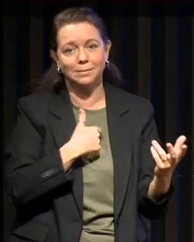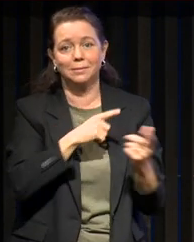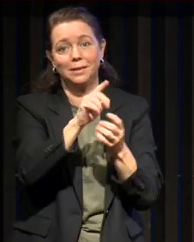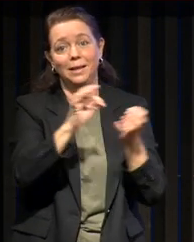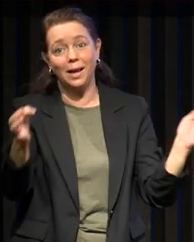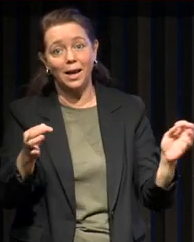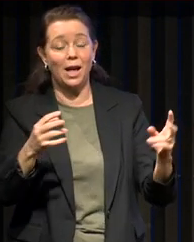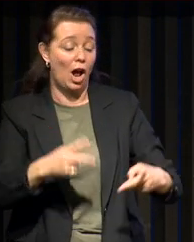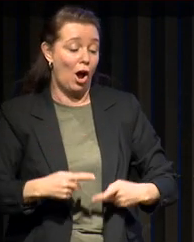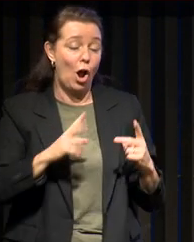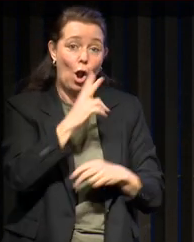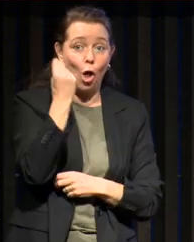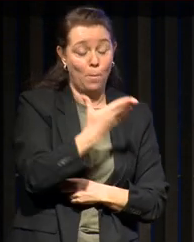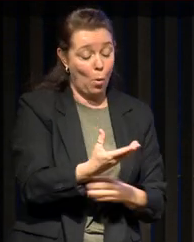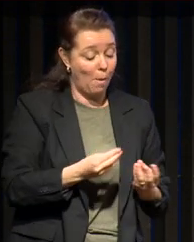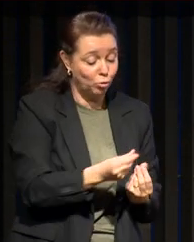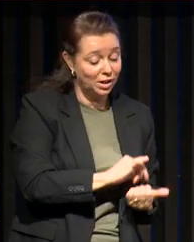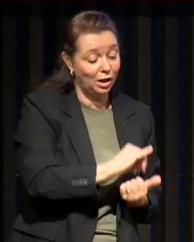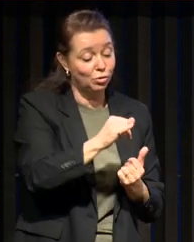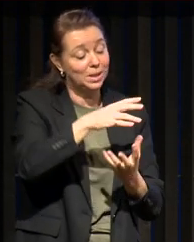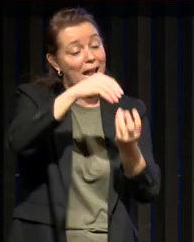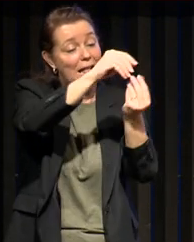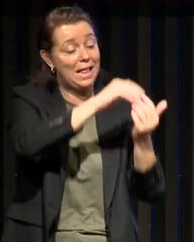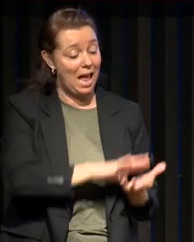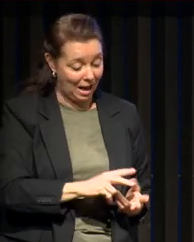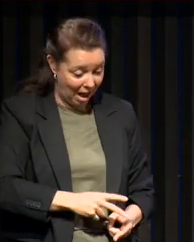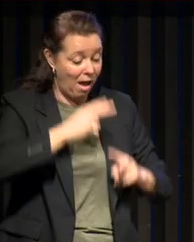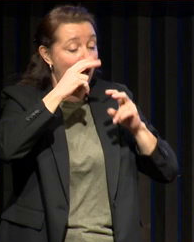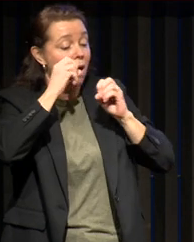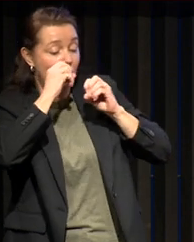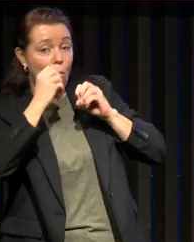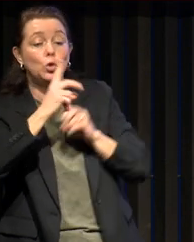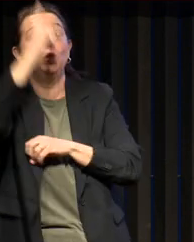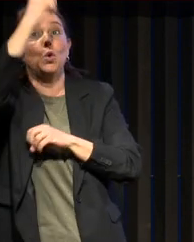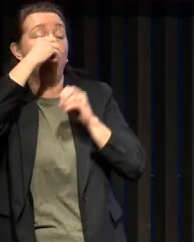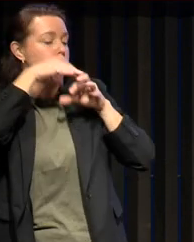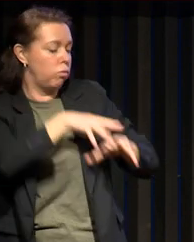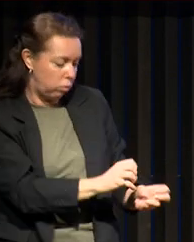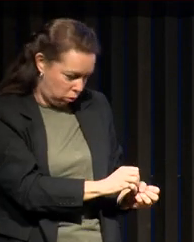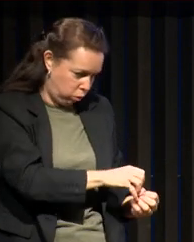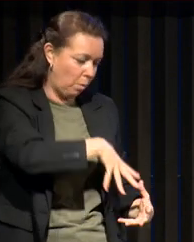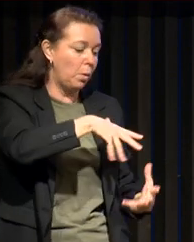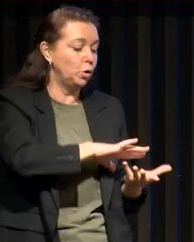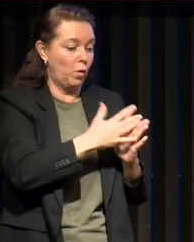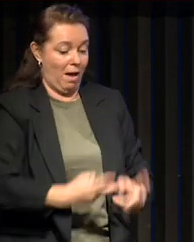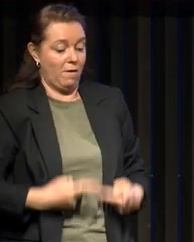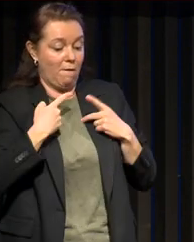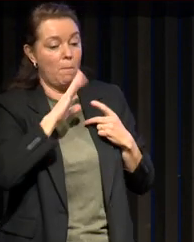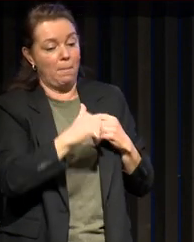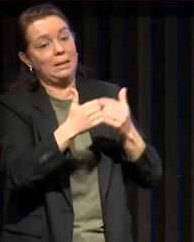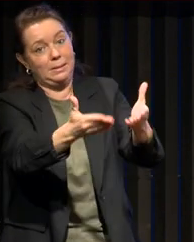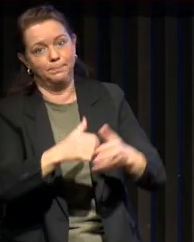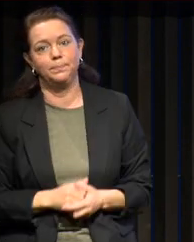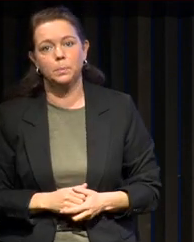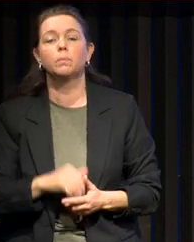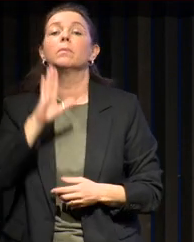l'homme de la poussière de la terre. Il souffla dans ses narines un souffle de vie. L'homme devient un être vivant. » il souffle dans les narines, pas dans la bouche. D'où l'importance de